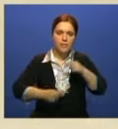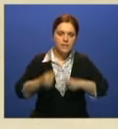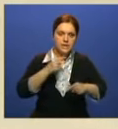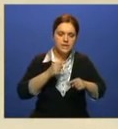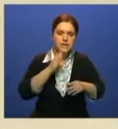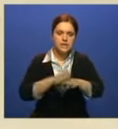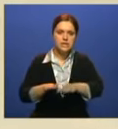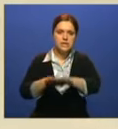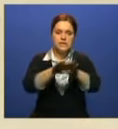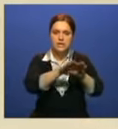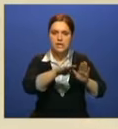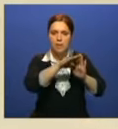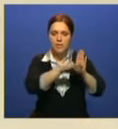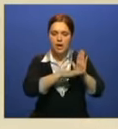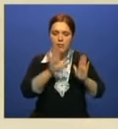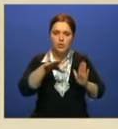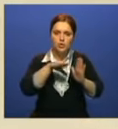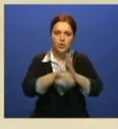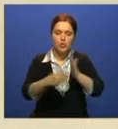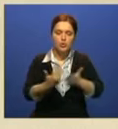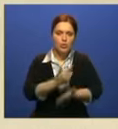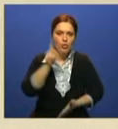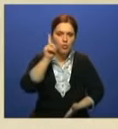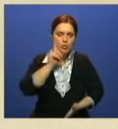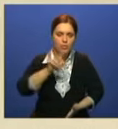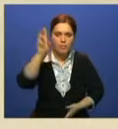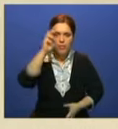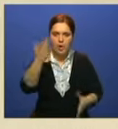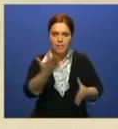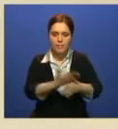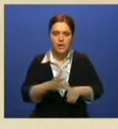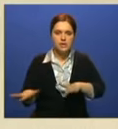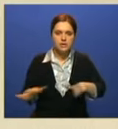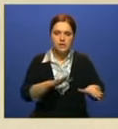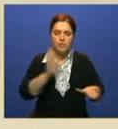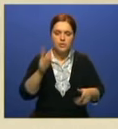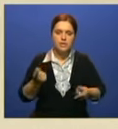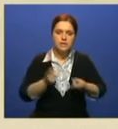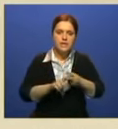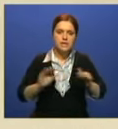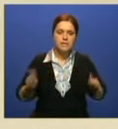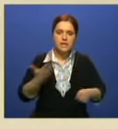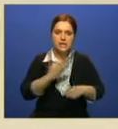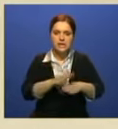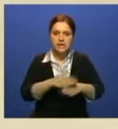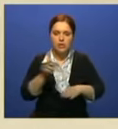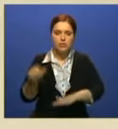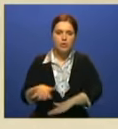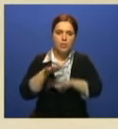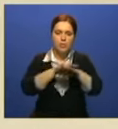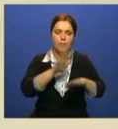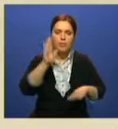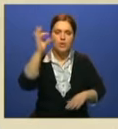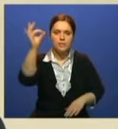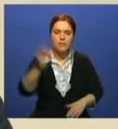рамках единой программы также будут внедрены новые гибкие инструменты государственной поддержки, связанные с микрокредитованием. Такие как субсидирование процентной